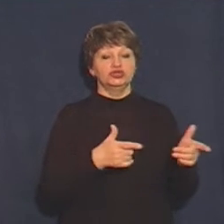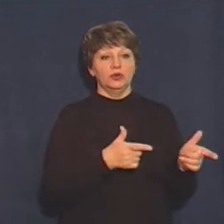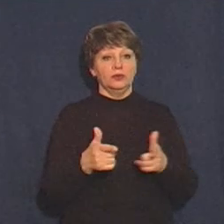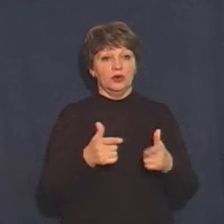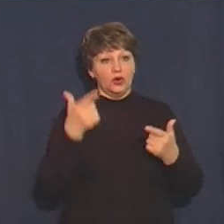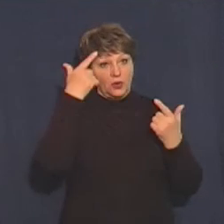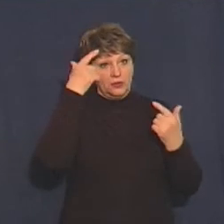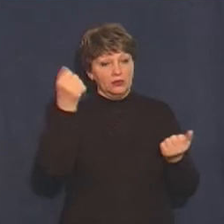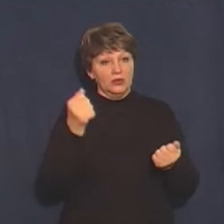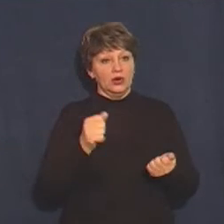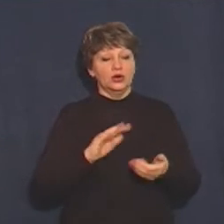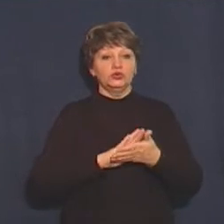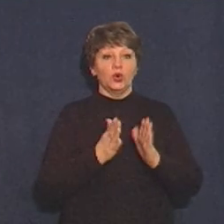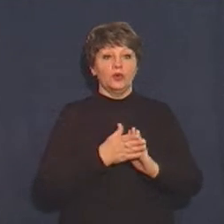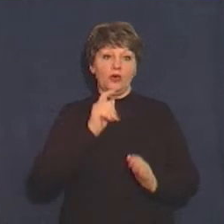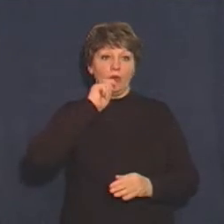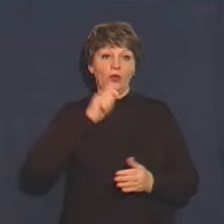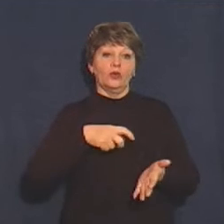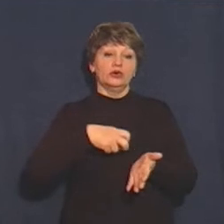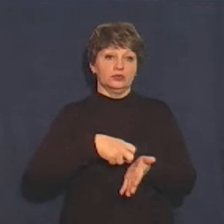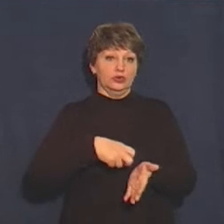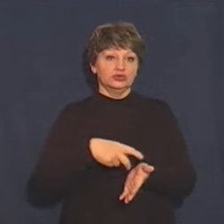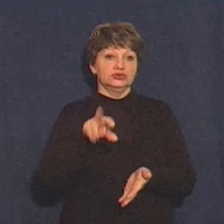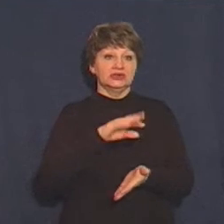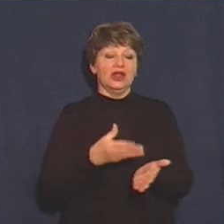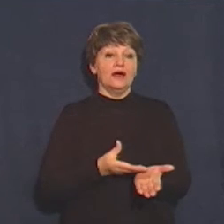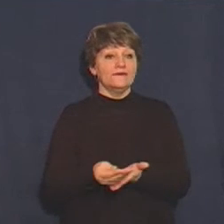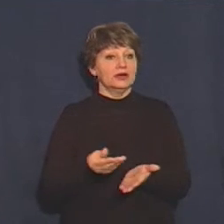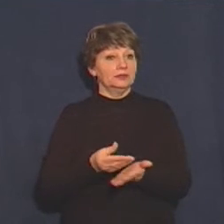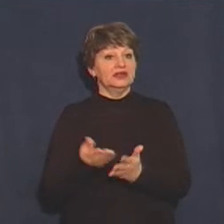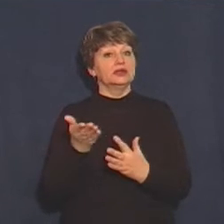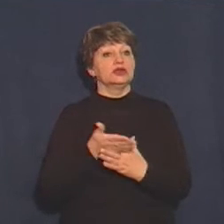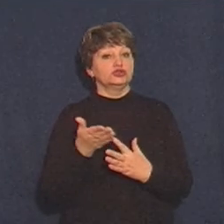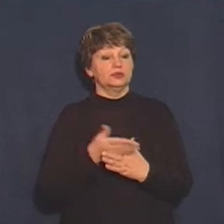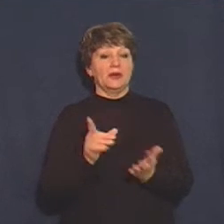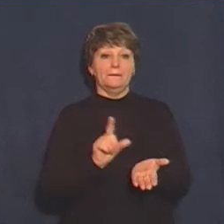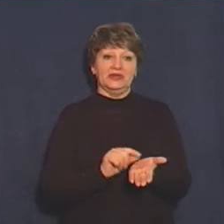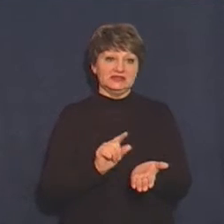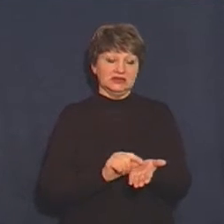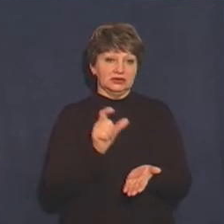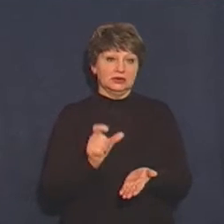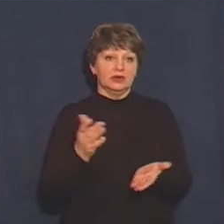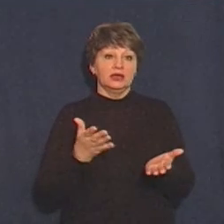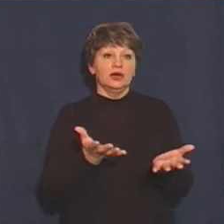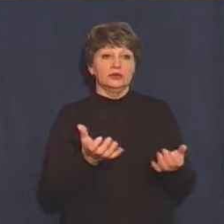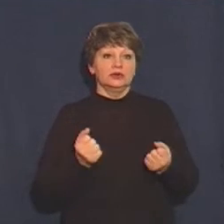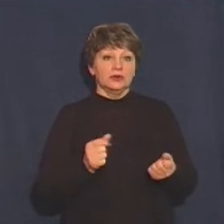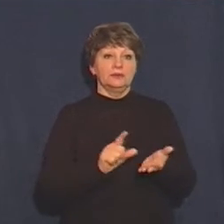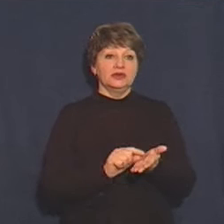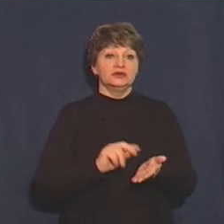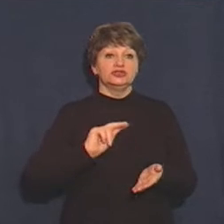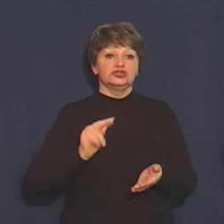договір з Укрпоштою для виплати субсидій пенсіонерам, які отримують пенсію через